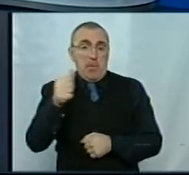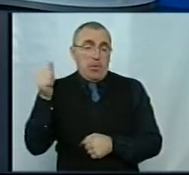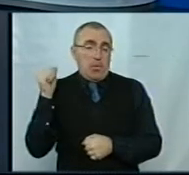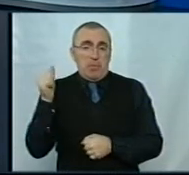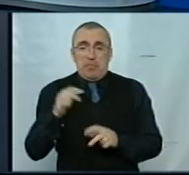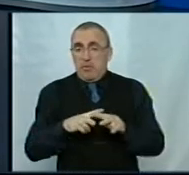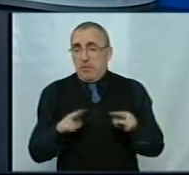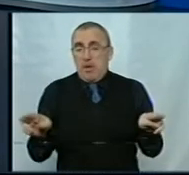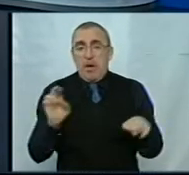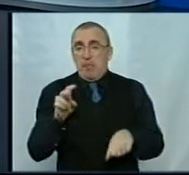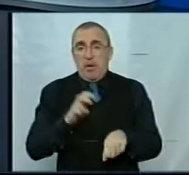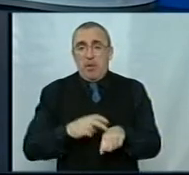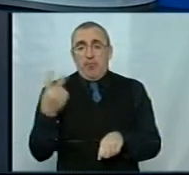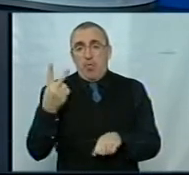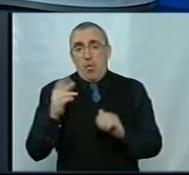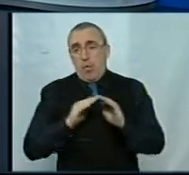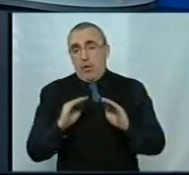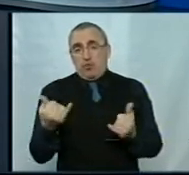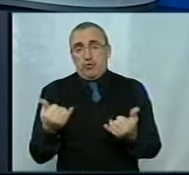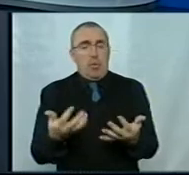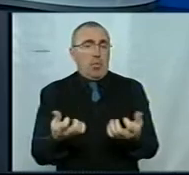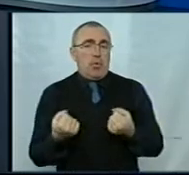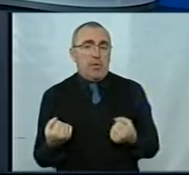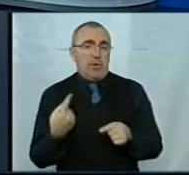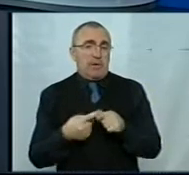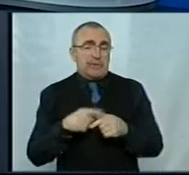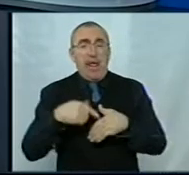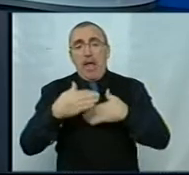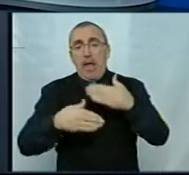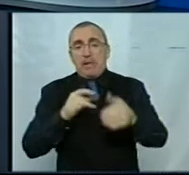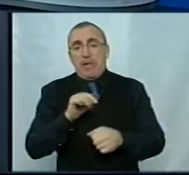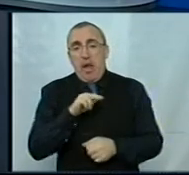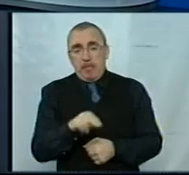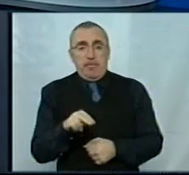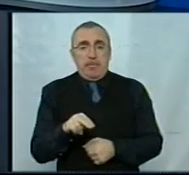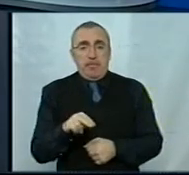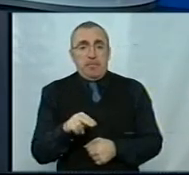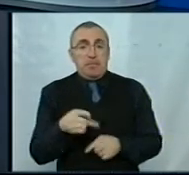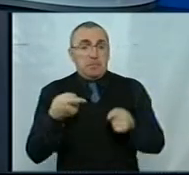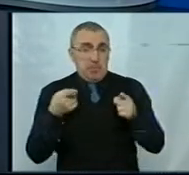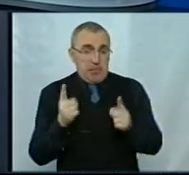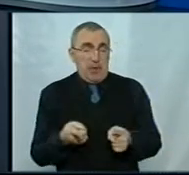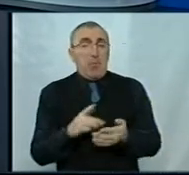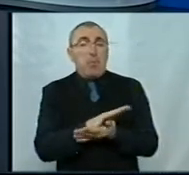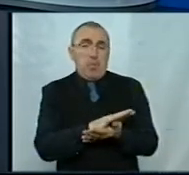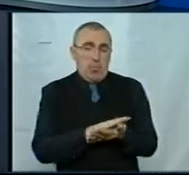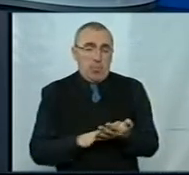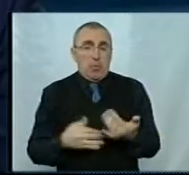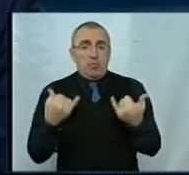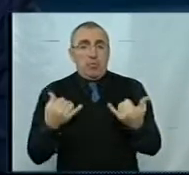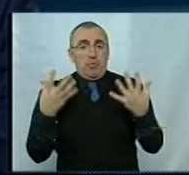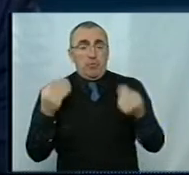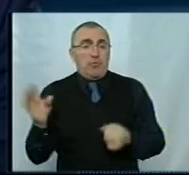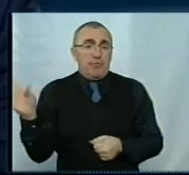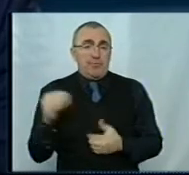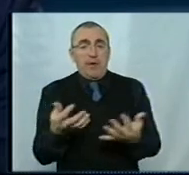так само, як лікарі другого рівня зараз отримують. Тобто це етап, який продовжується. Ага, насправді… Він продовжується. На сьогоднішній день всі